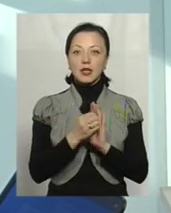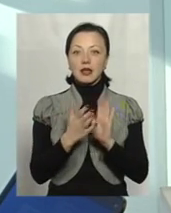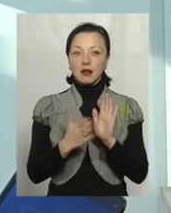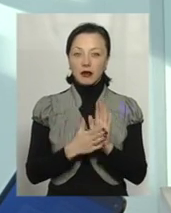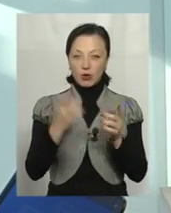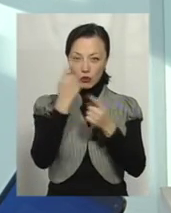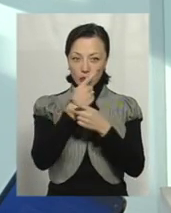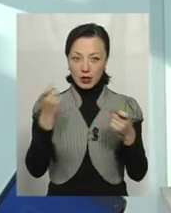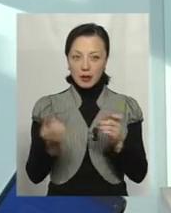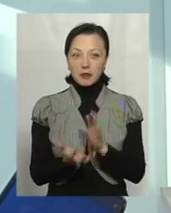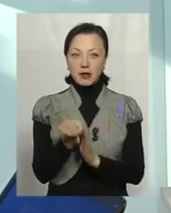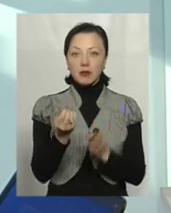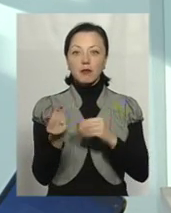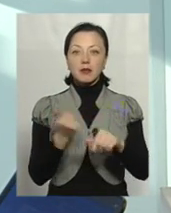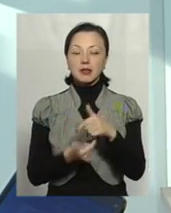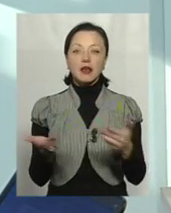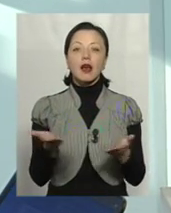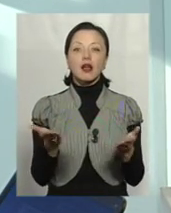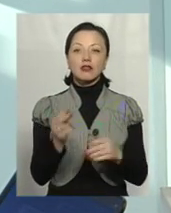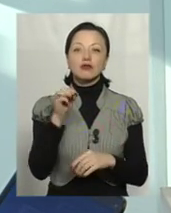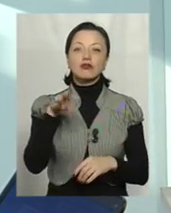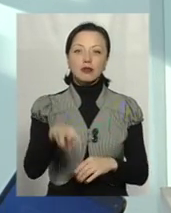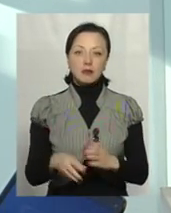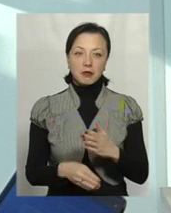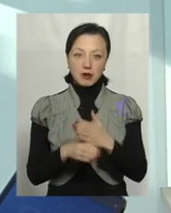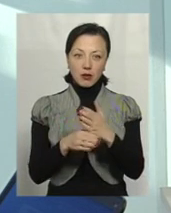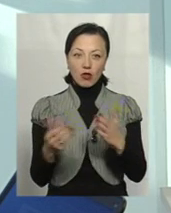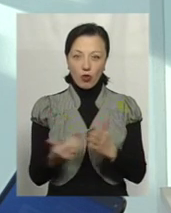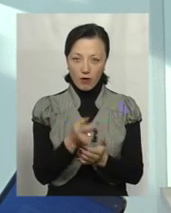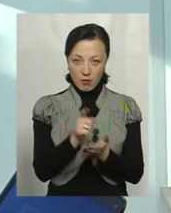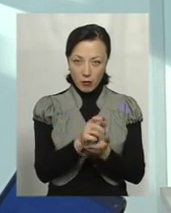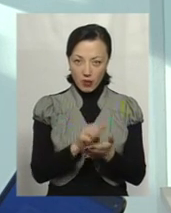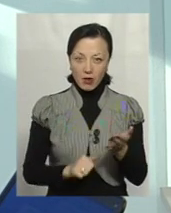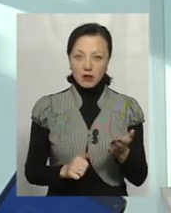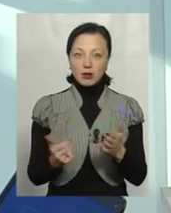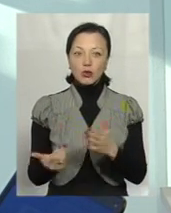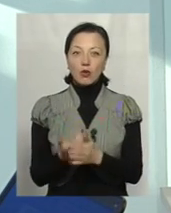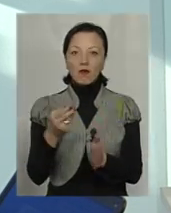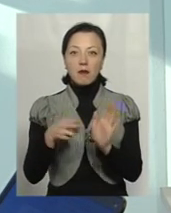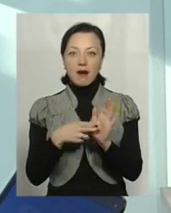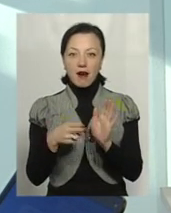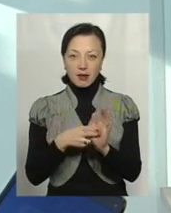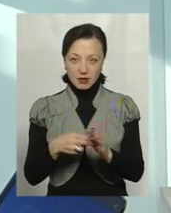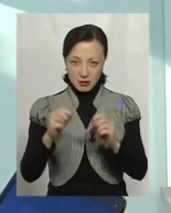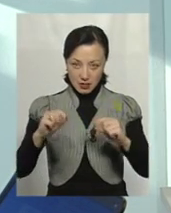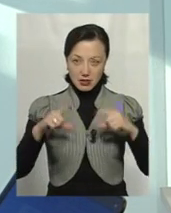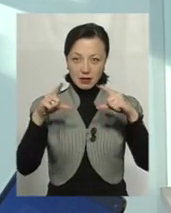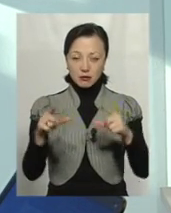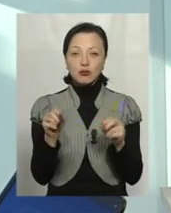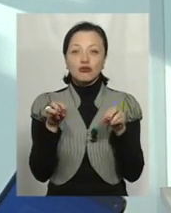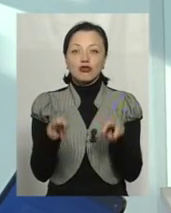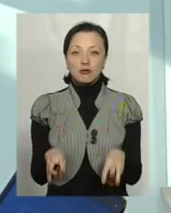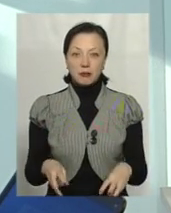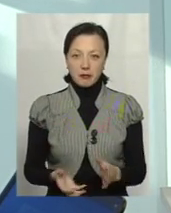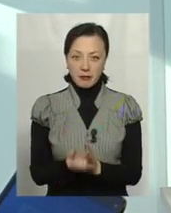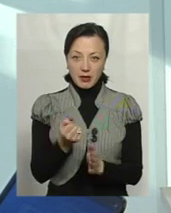підтримують бізнес, який? Чим вони підтримують? Новими податками? Новими акцизами вищими? Чим конкретно вони